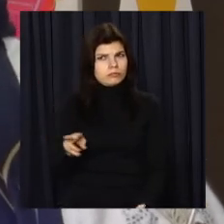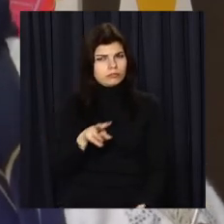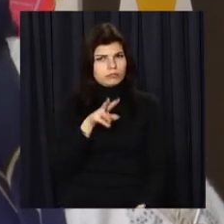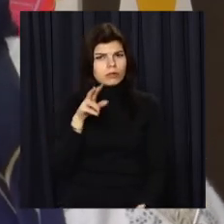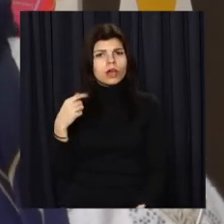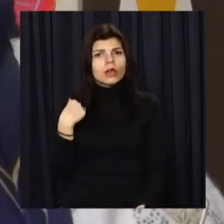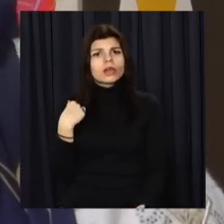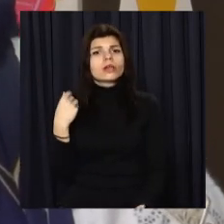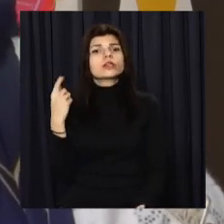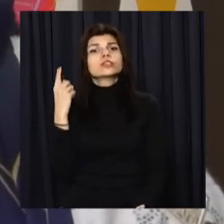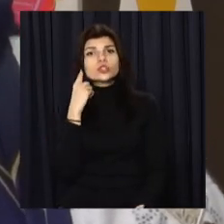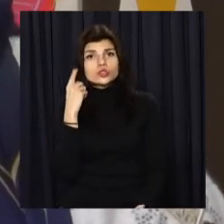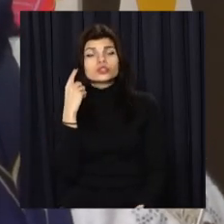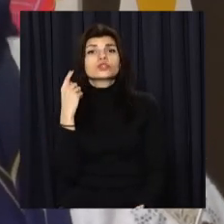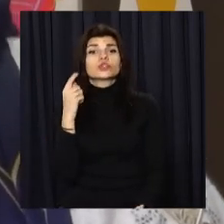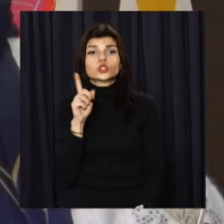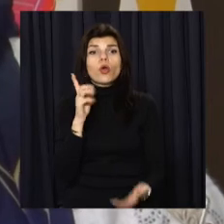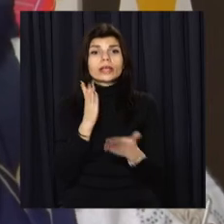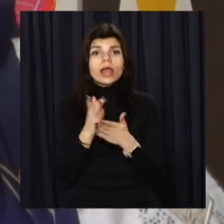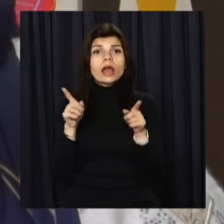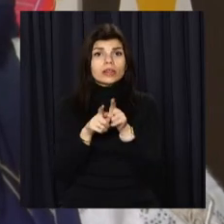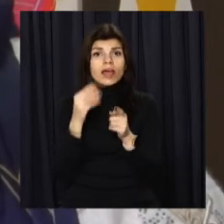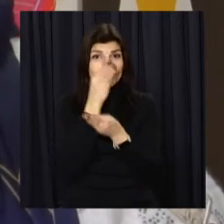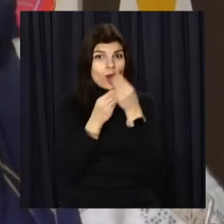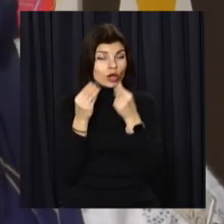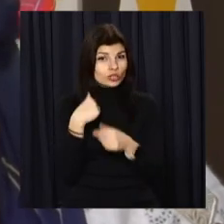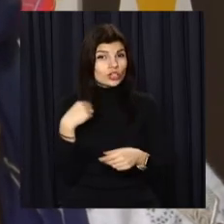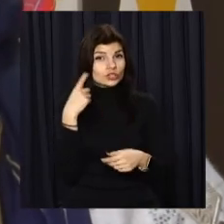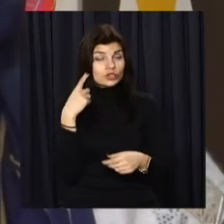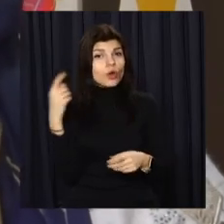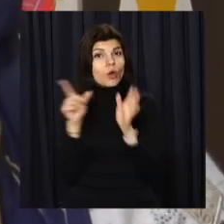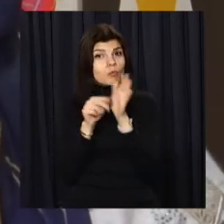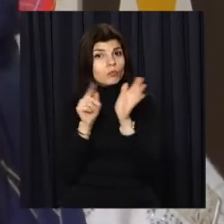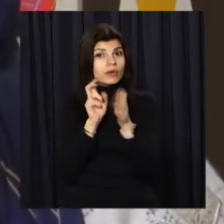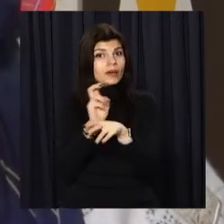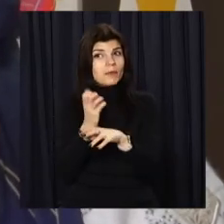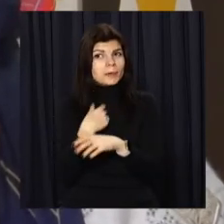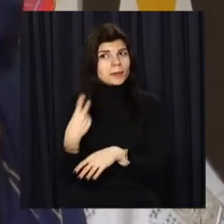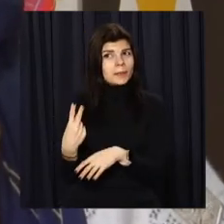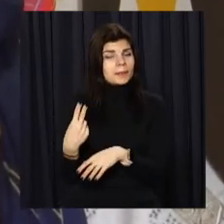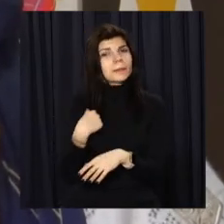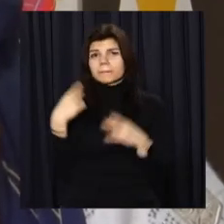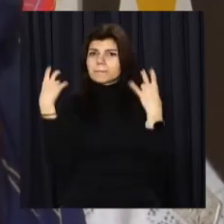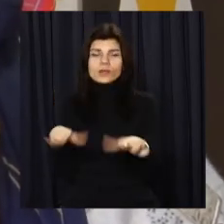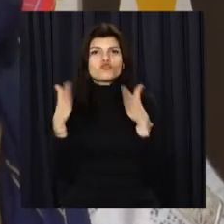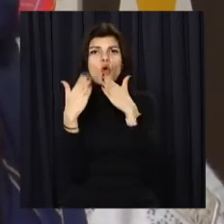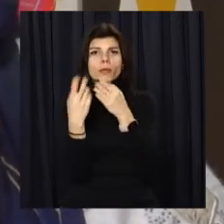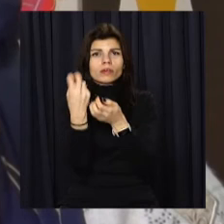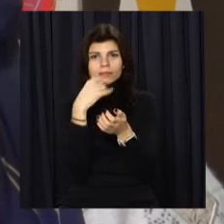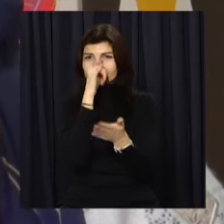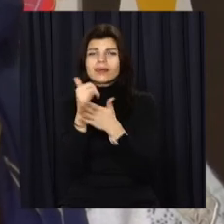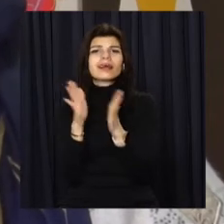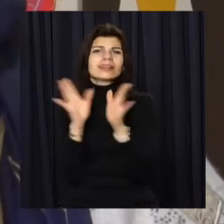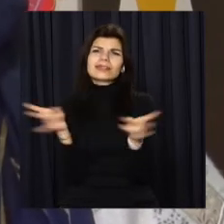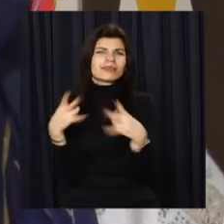об'явлення, що є така мошенниця, яка ходить по пенсіонерам. І я її просто навіть не пустила в будинку. І кажу, не